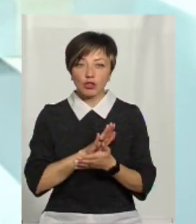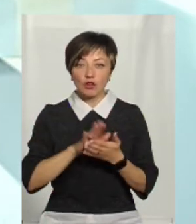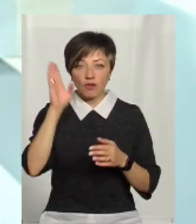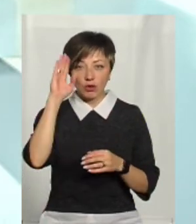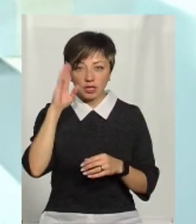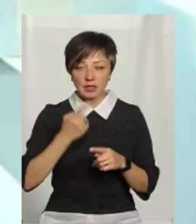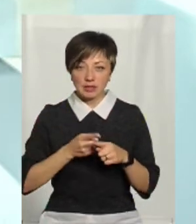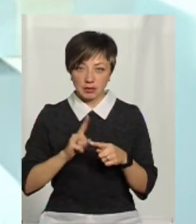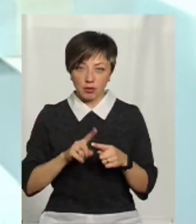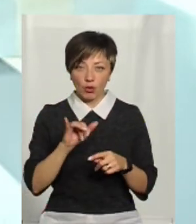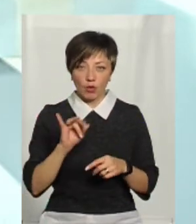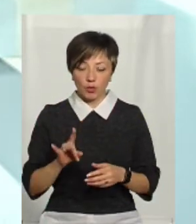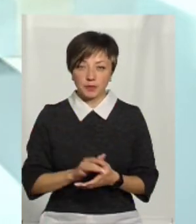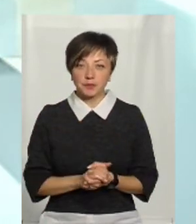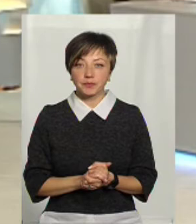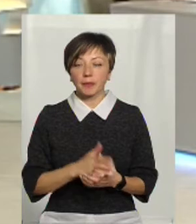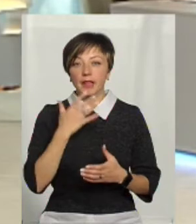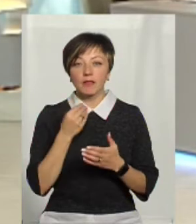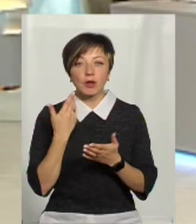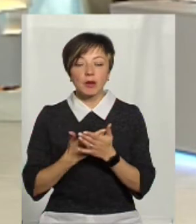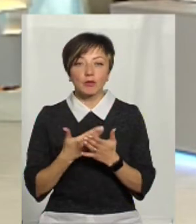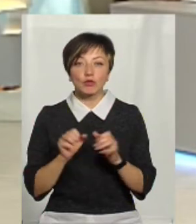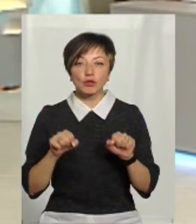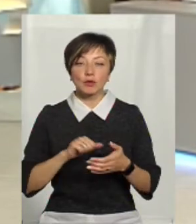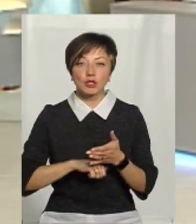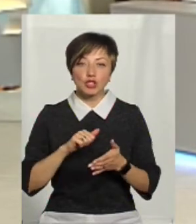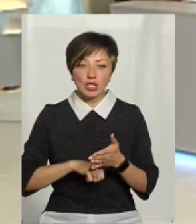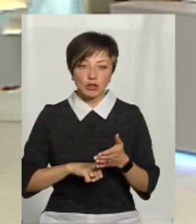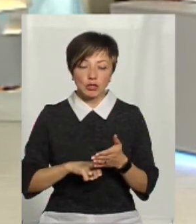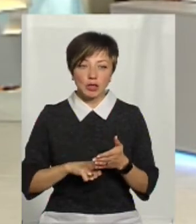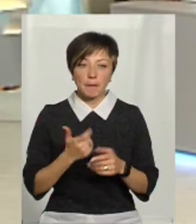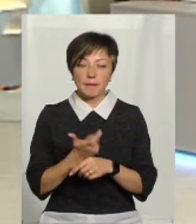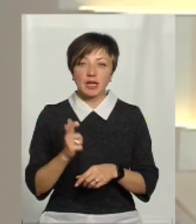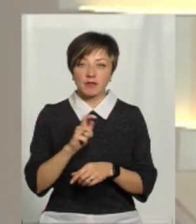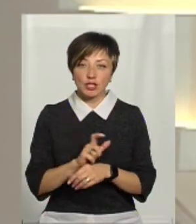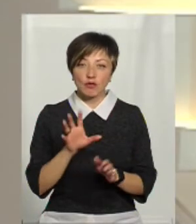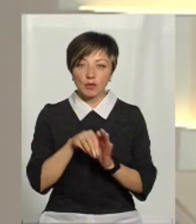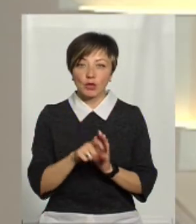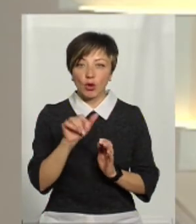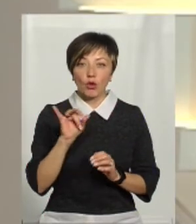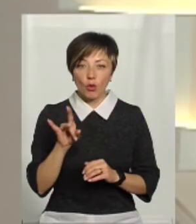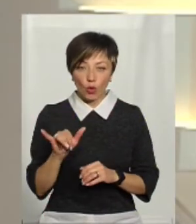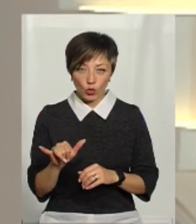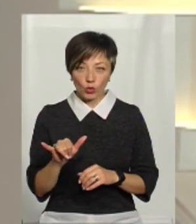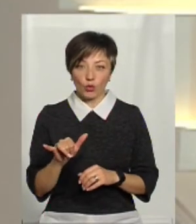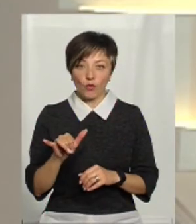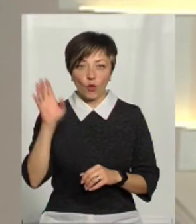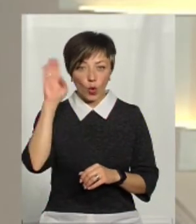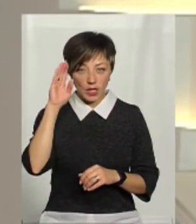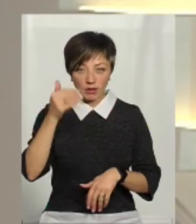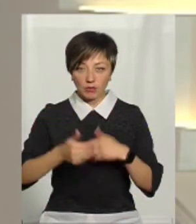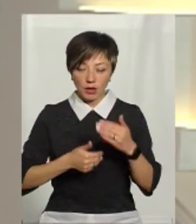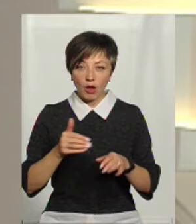гіпохлорітом натрия. Свої припущення про те, що могло стати причиною перевищення вмісту хлору у